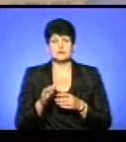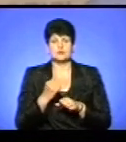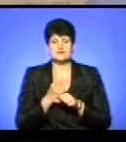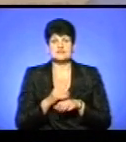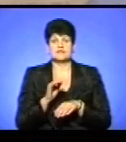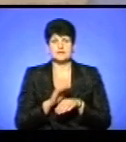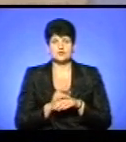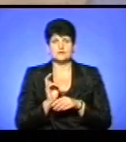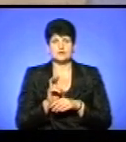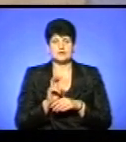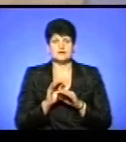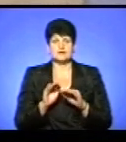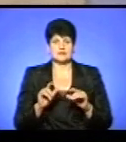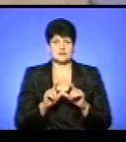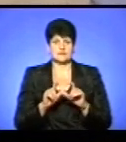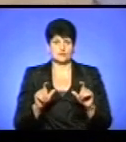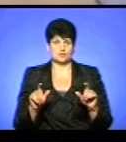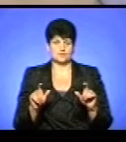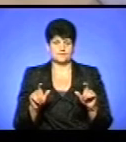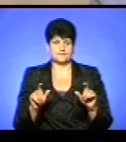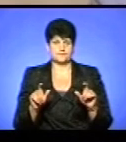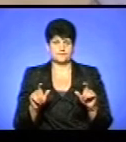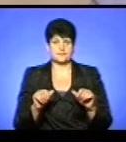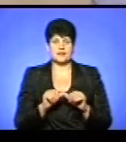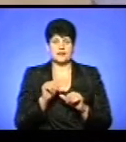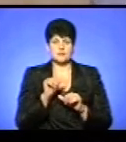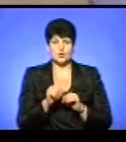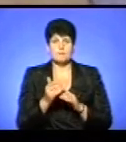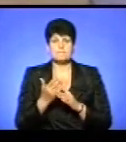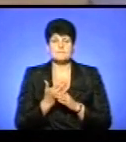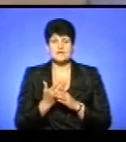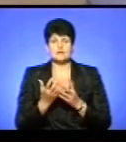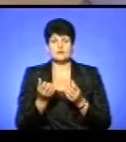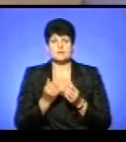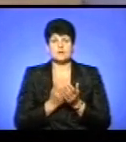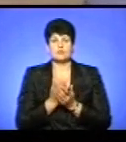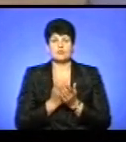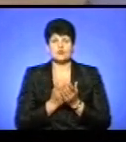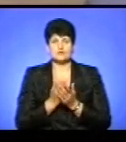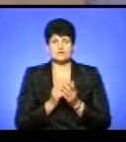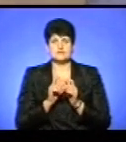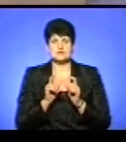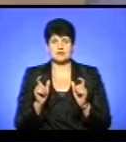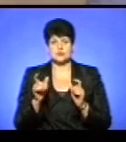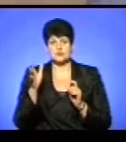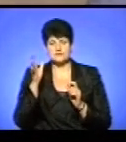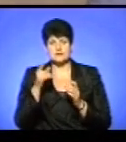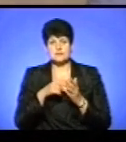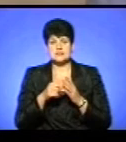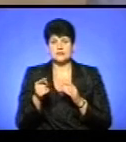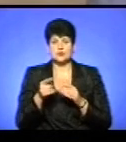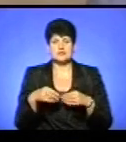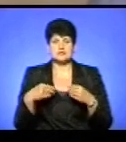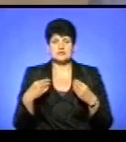дітьми дитячого садочку. Крім того, пільги в отриманні послуг у закладах дошкільного світу міста Тернополя